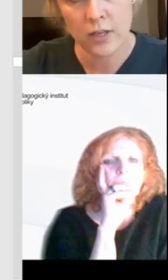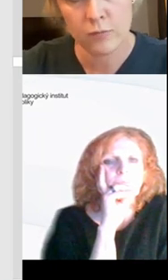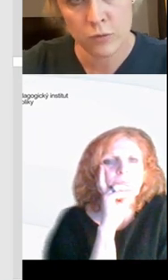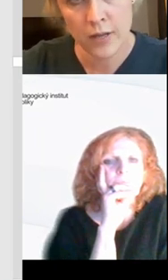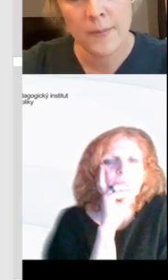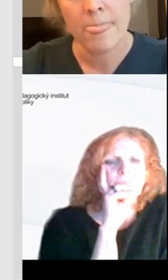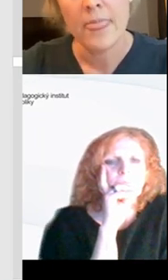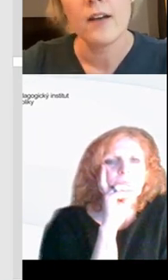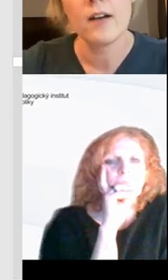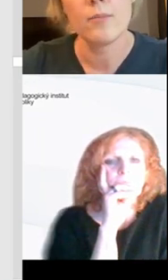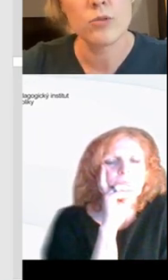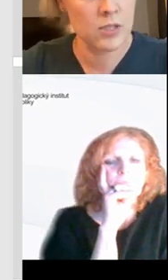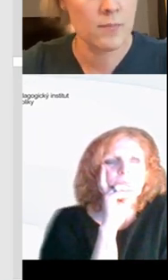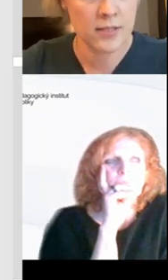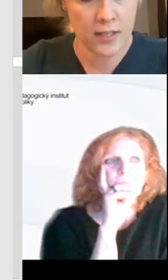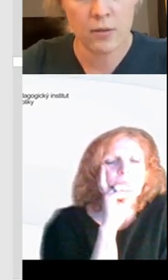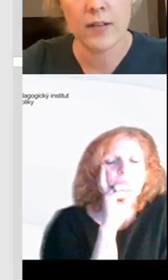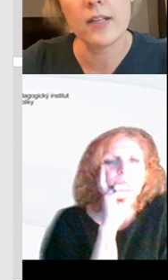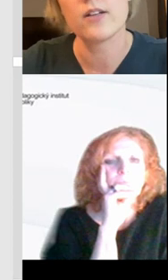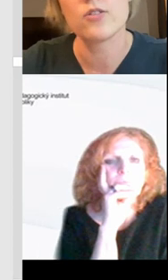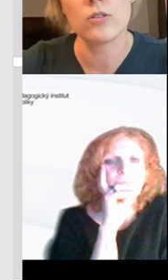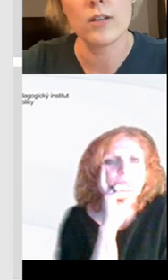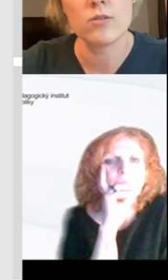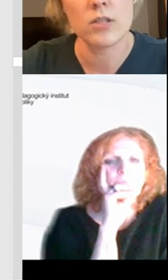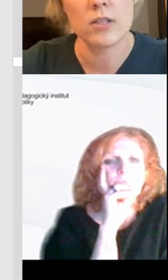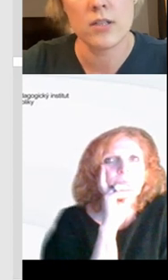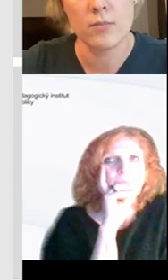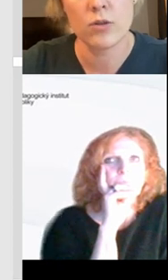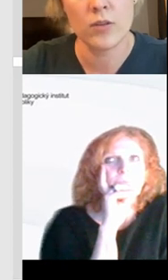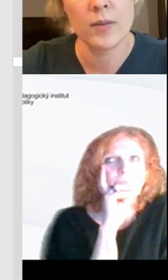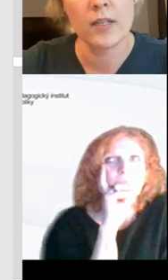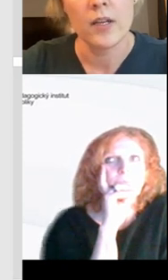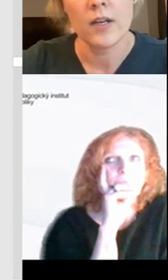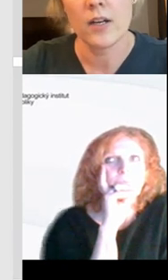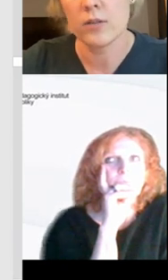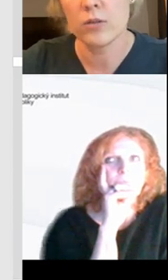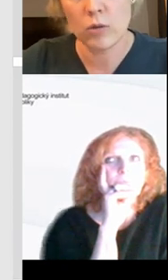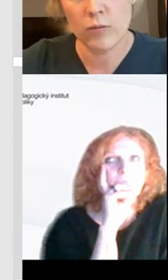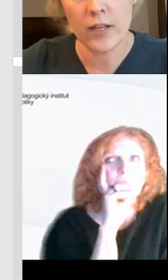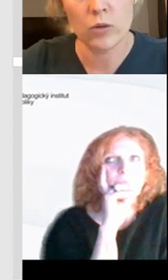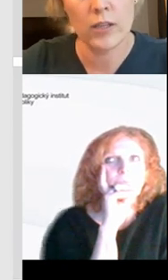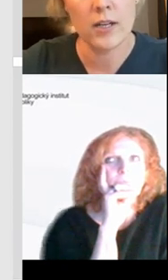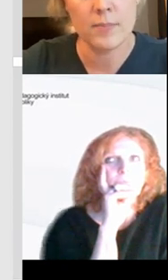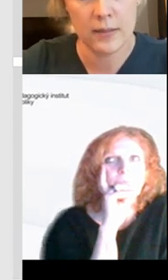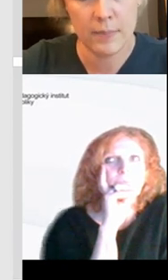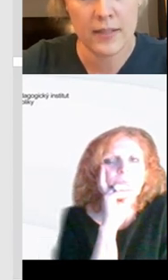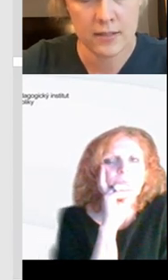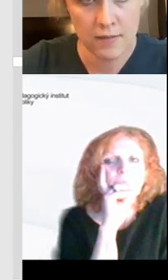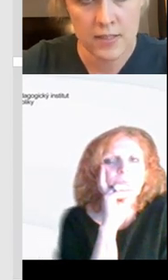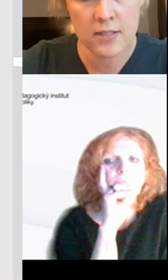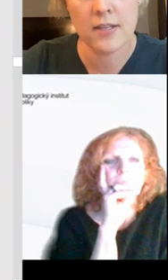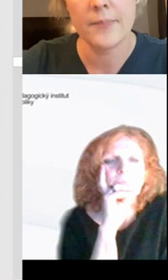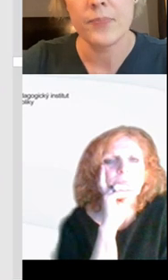jinak pracuje, jinak funguje. Musí být třeba skalibrovaný, takže tohle si ty děti musí uvědomit. Druhou variantou je teda